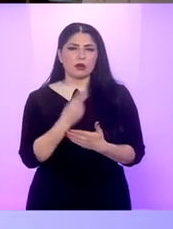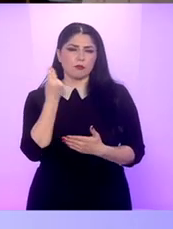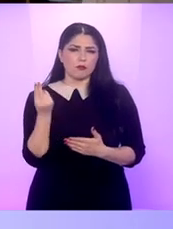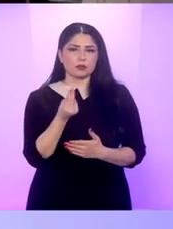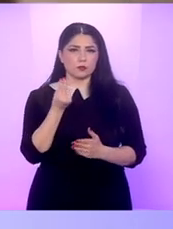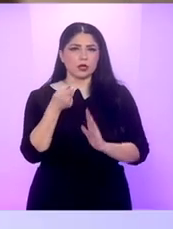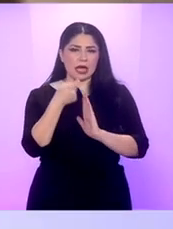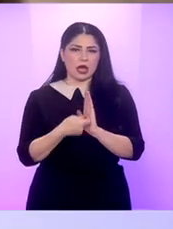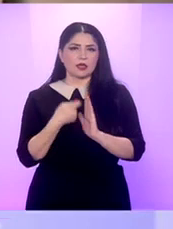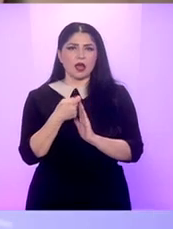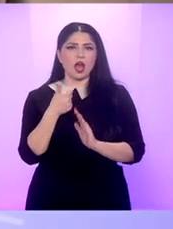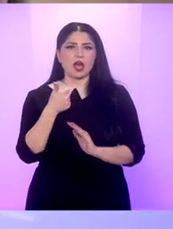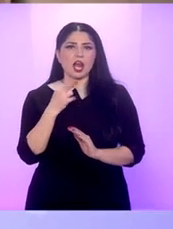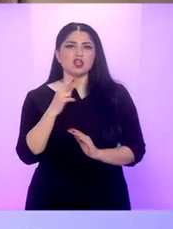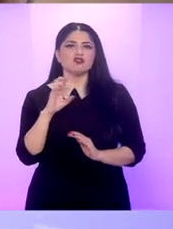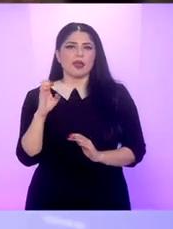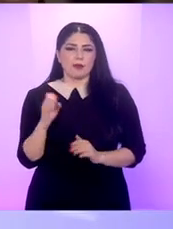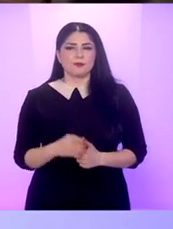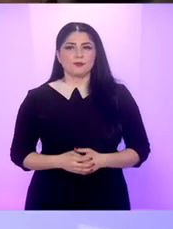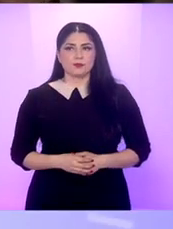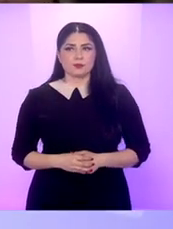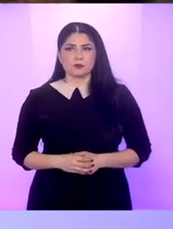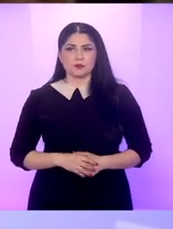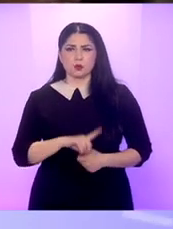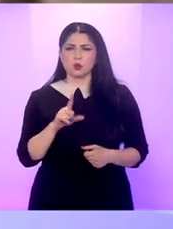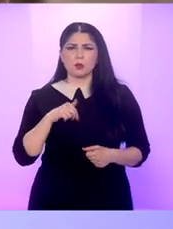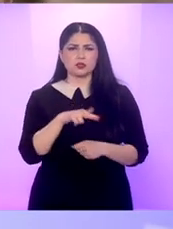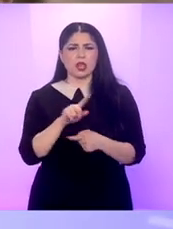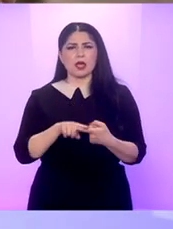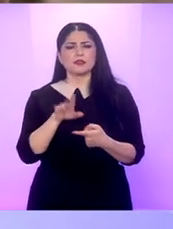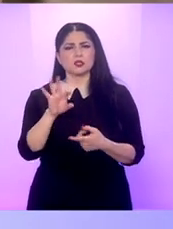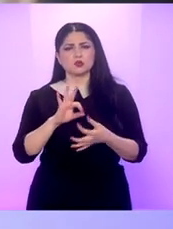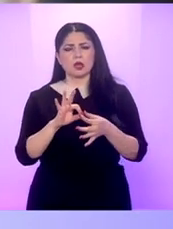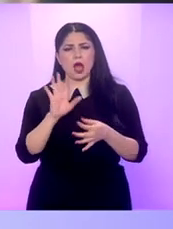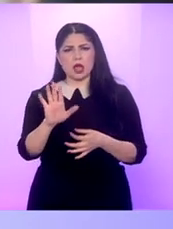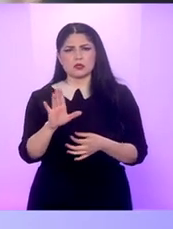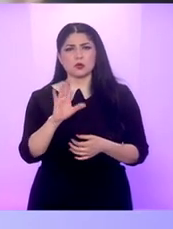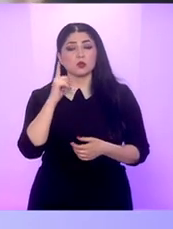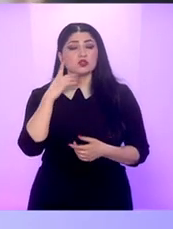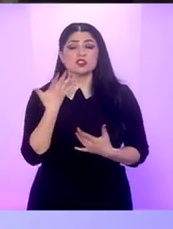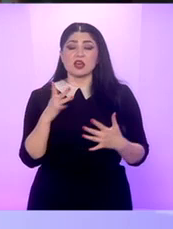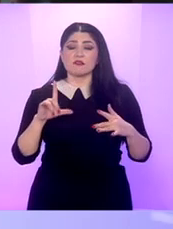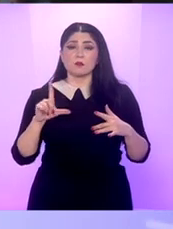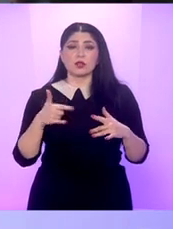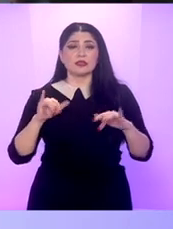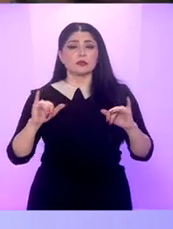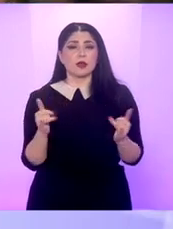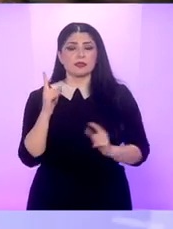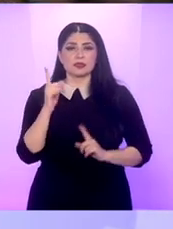una foarte bună Deci n-aș merge în direcția asta E adevărat că nu știu ce s-ar fi întâmplat dacă